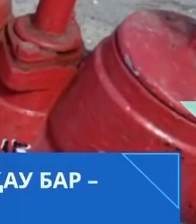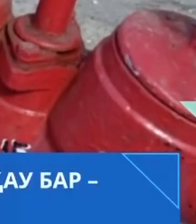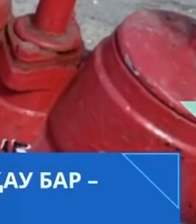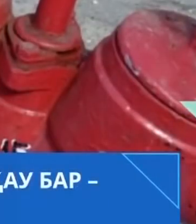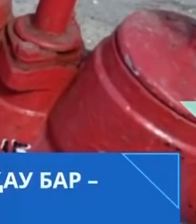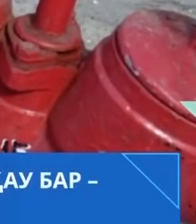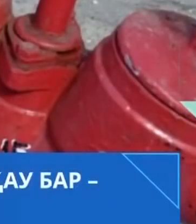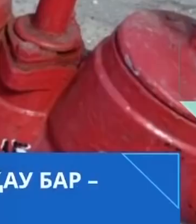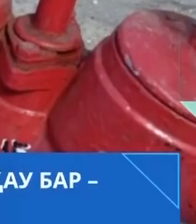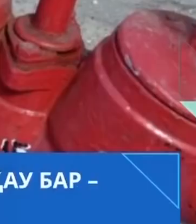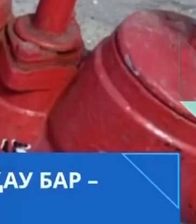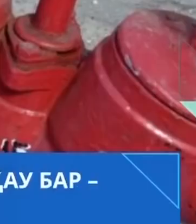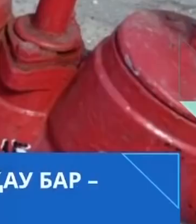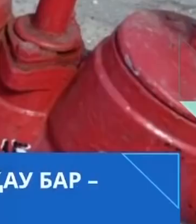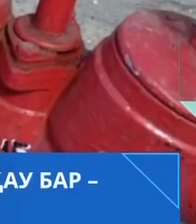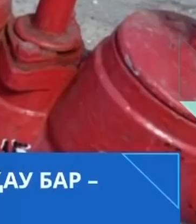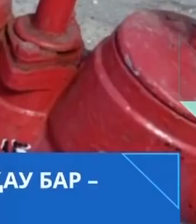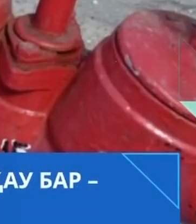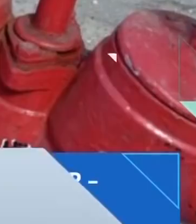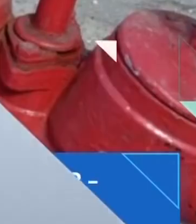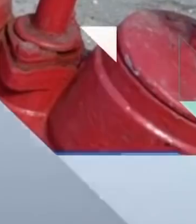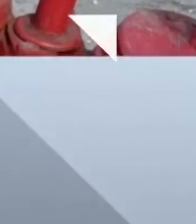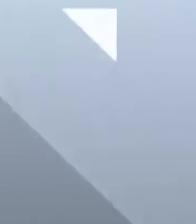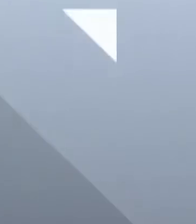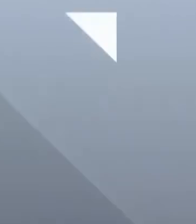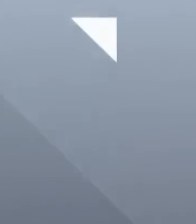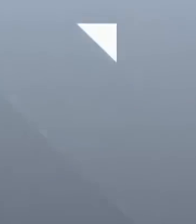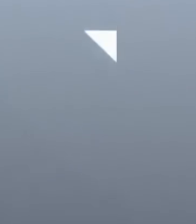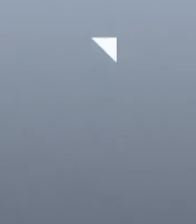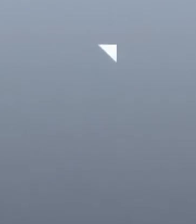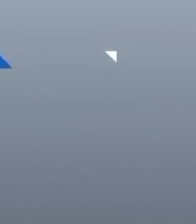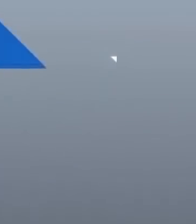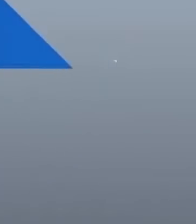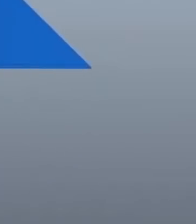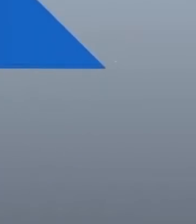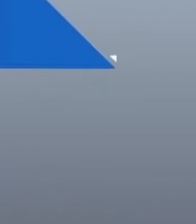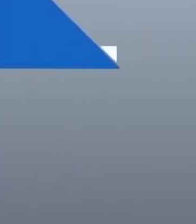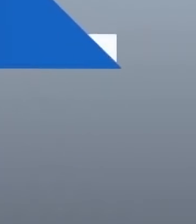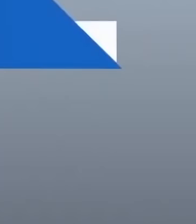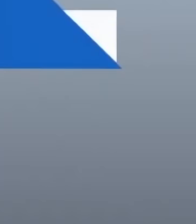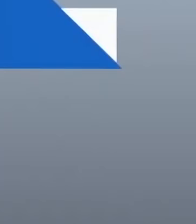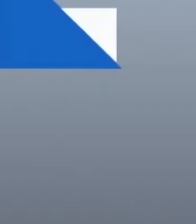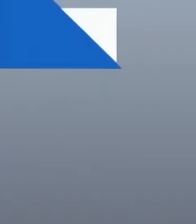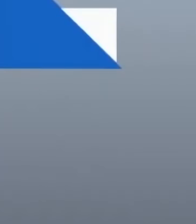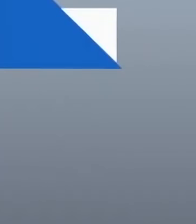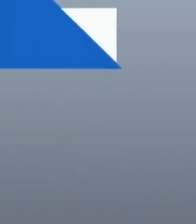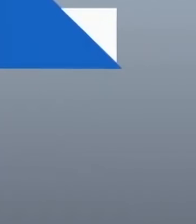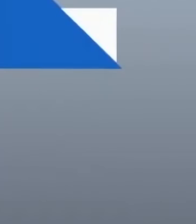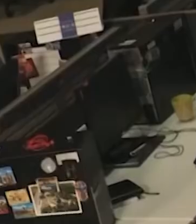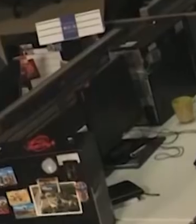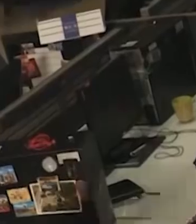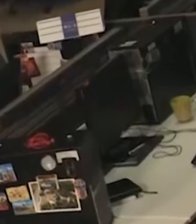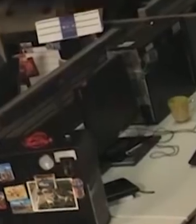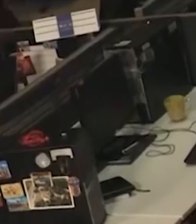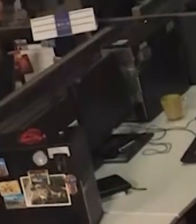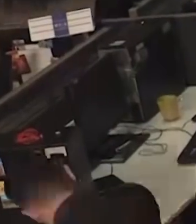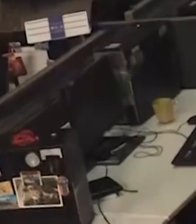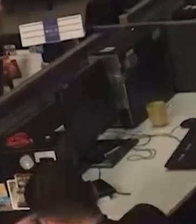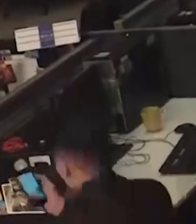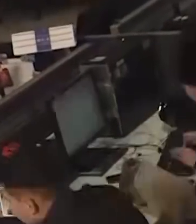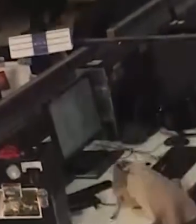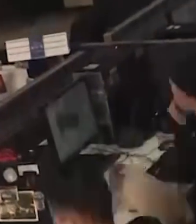көрек